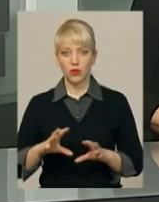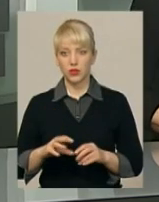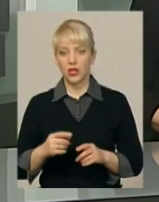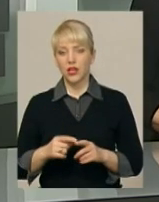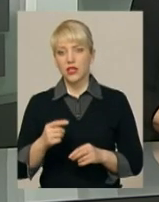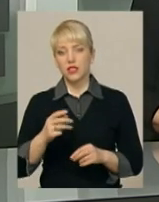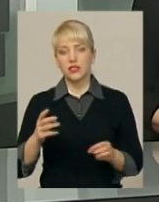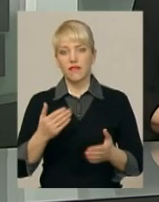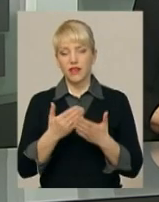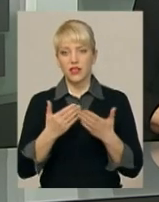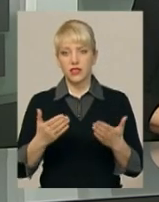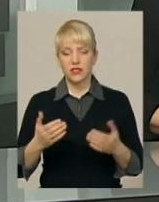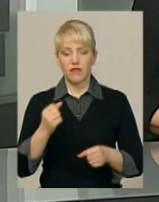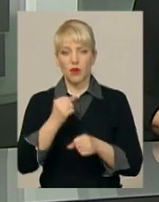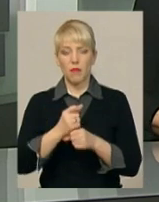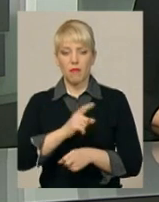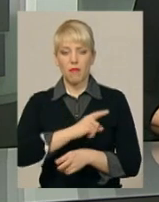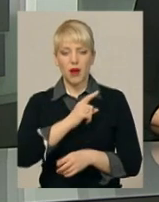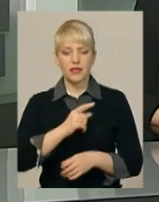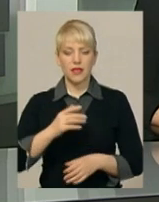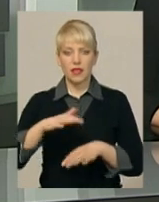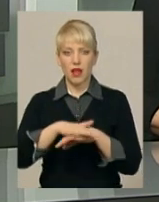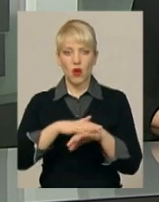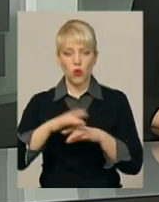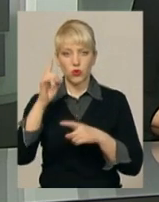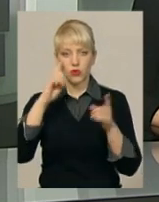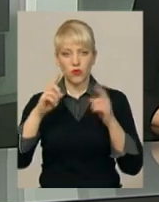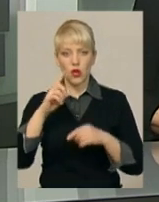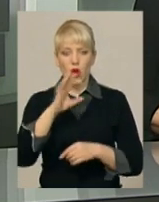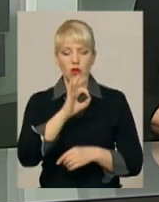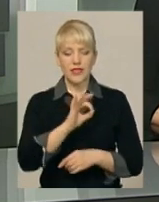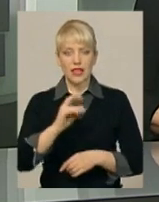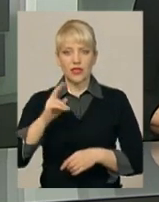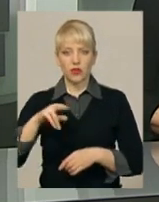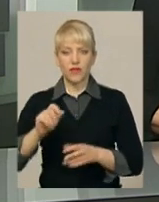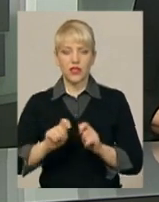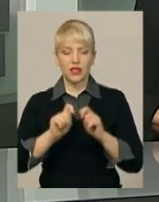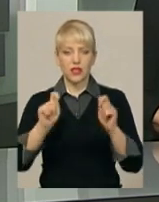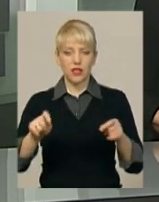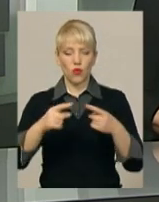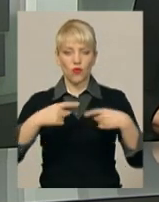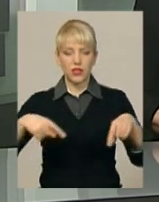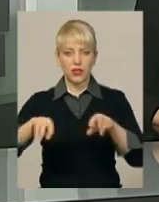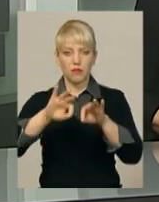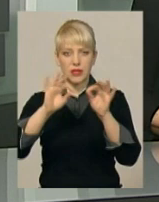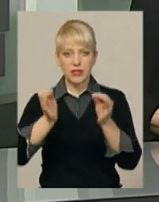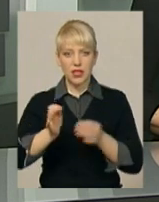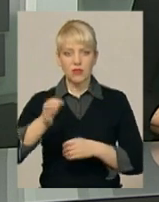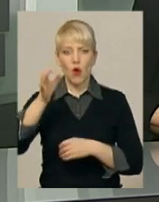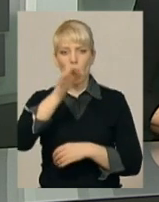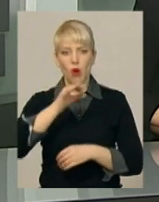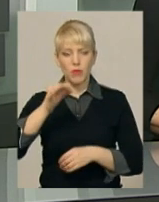Виставка робіт майстра народної творчості Оксани Авдикович відкрилась у відділі мистецтва обласної наукової бібліотеки.